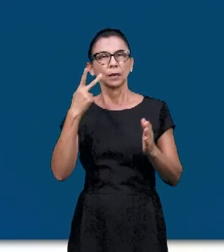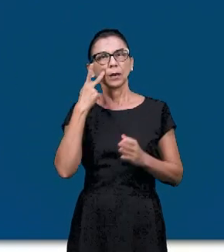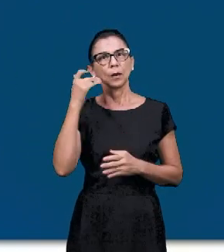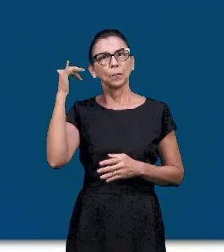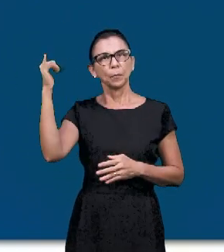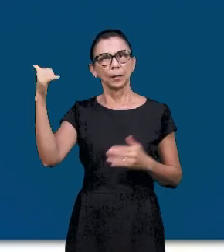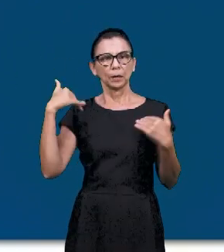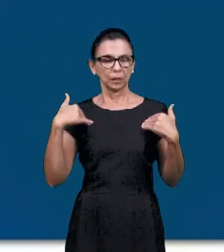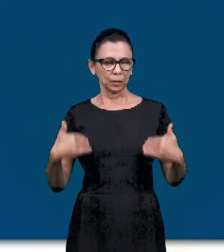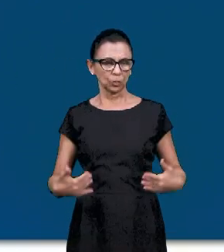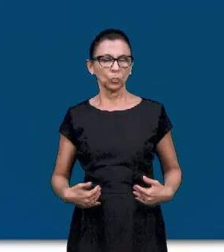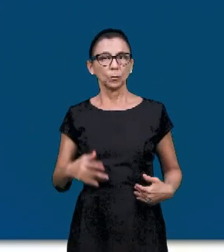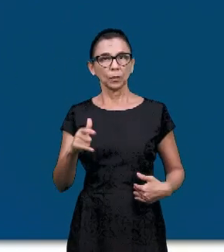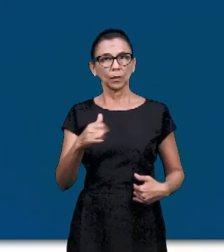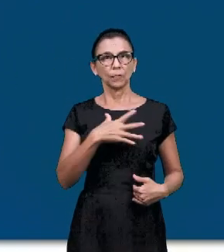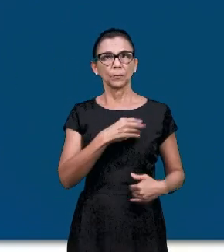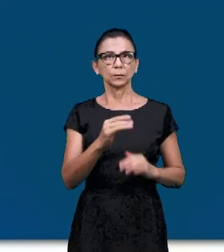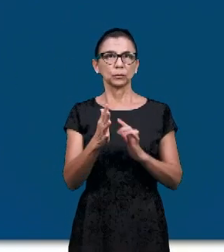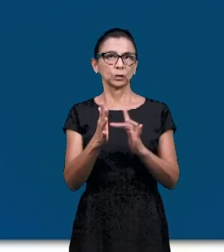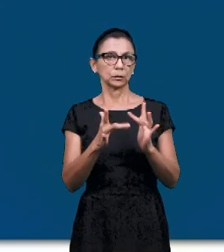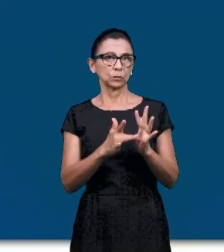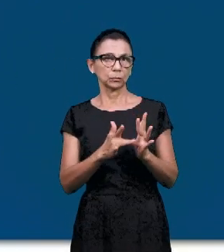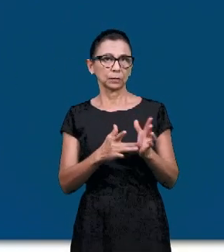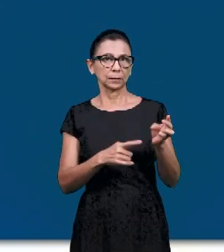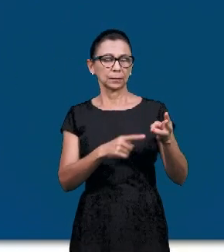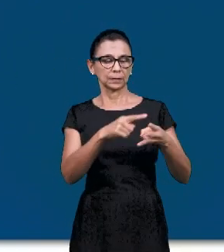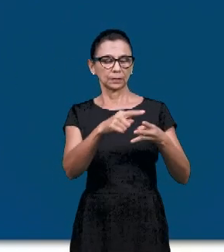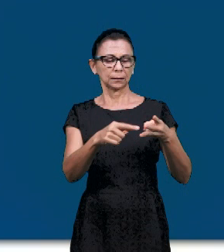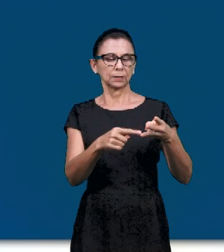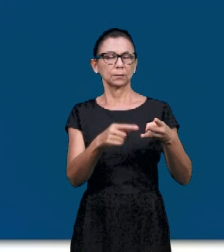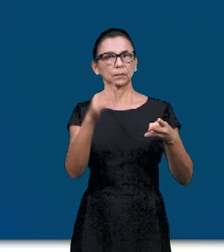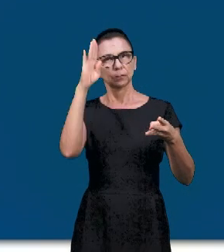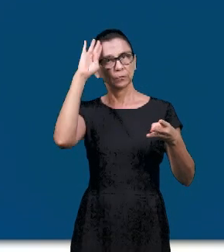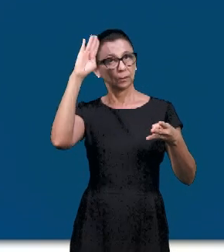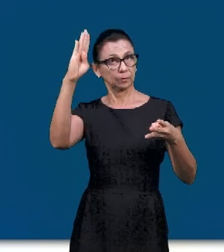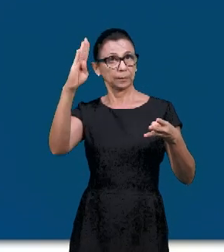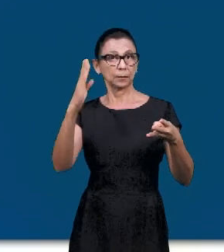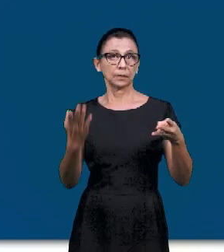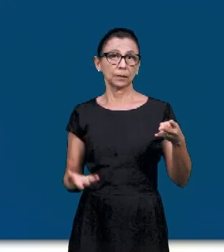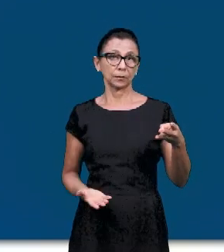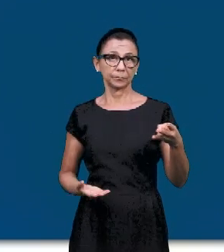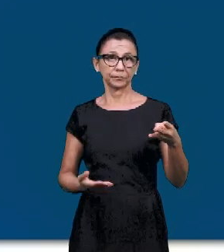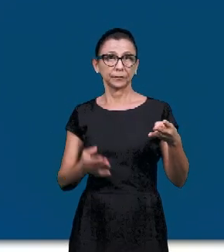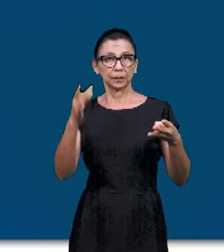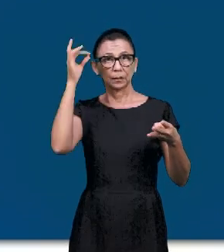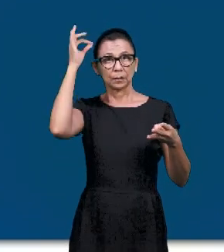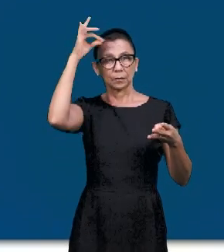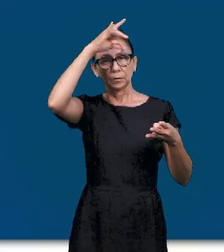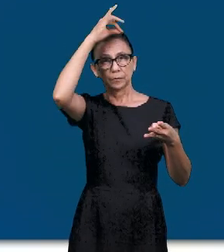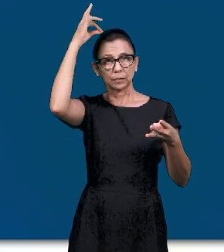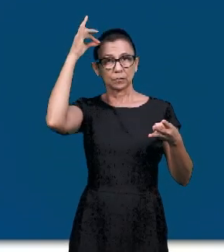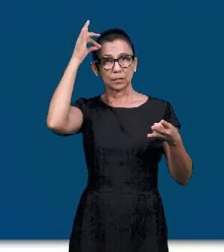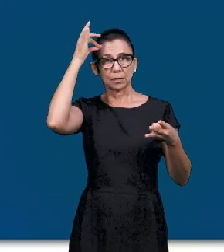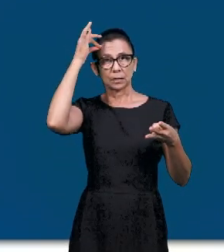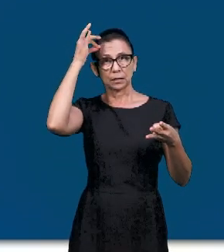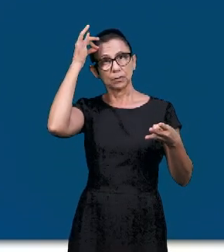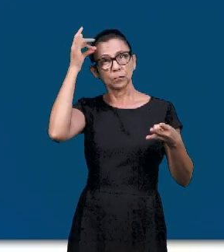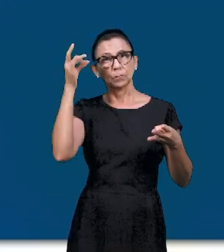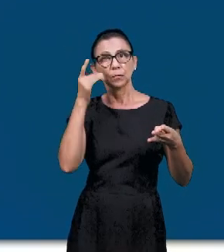тело сын. Эти три базовые доктрины, они